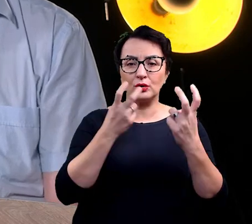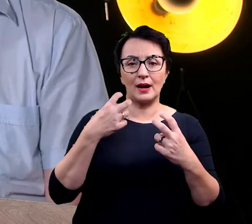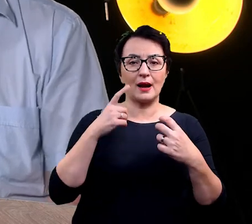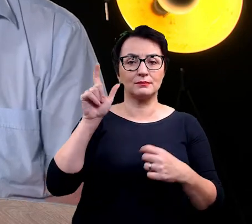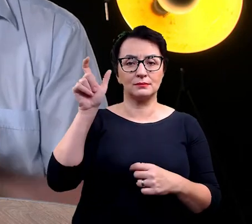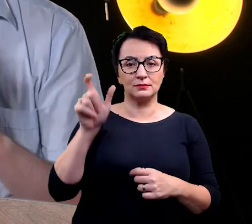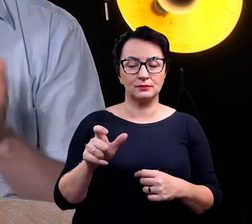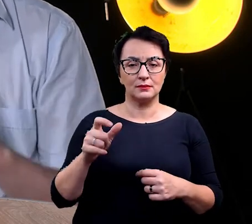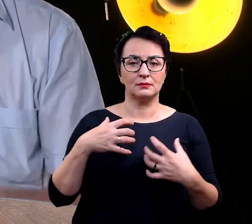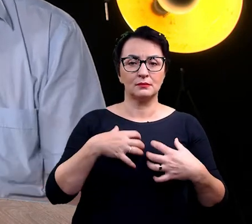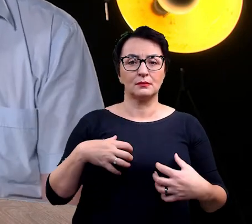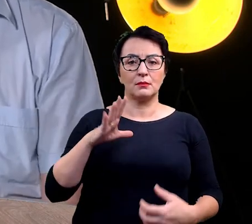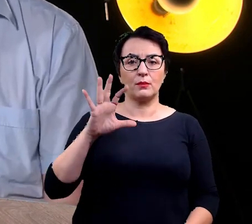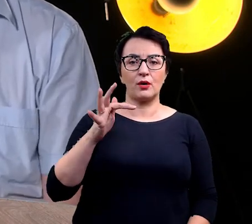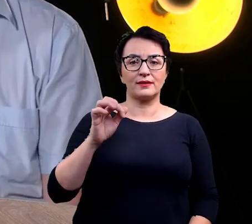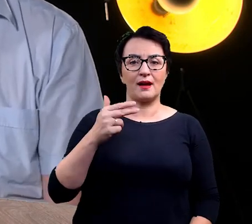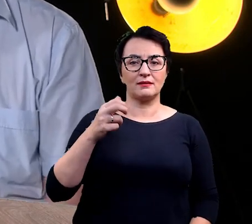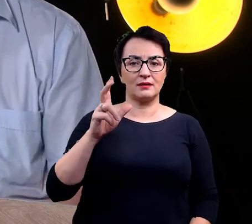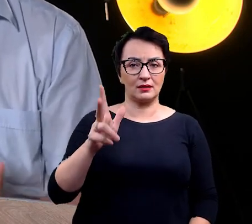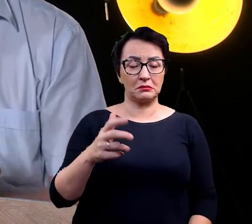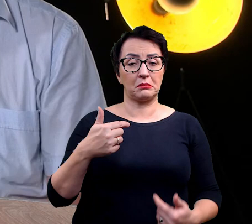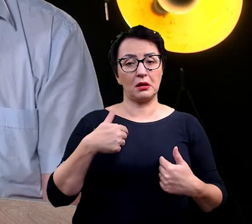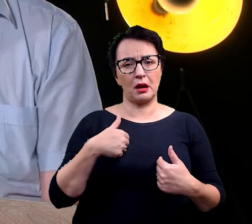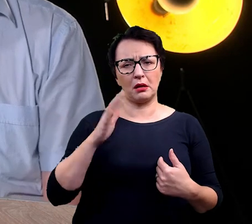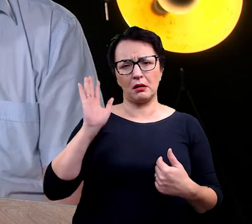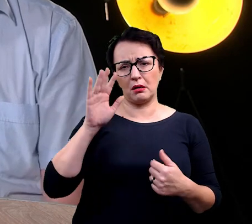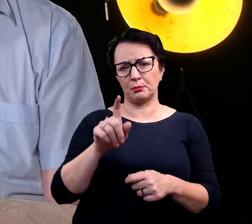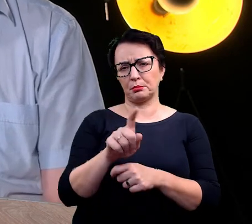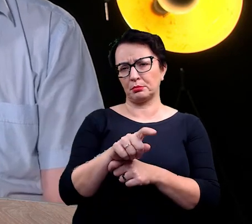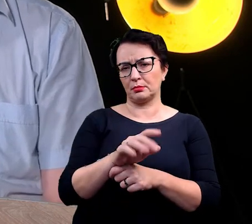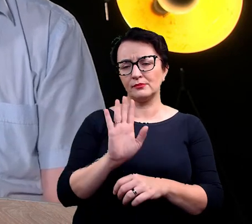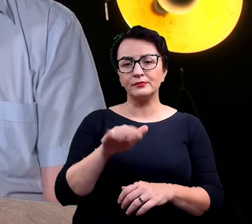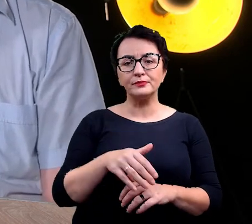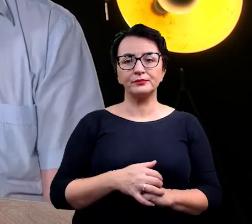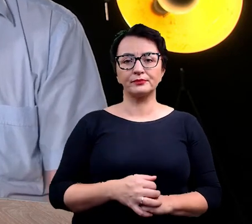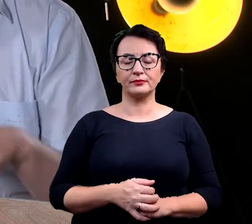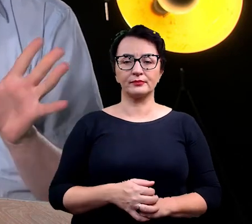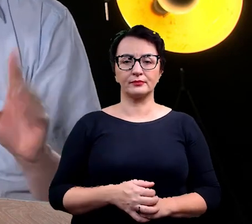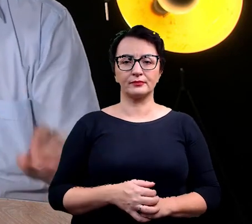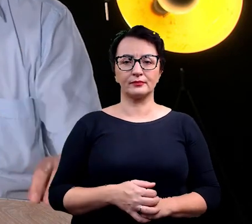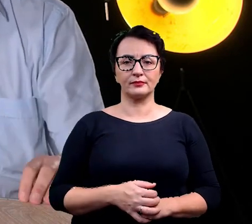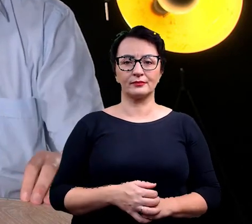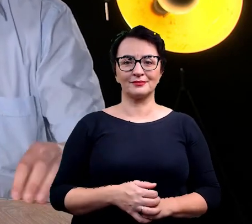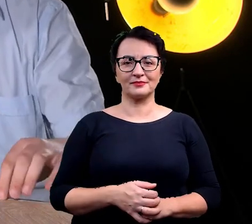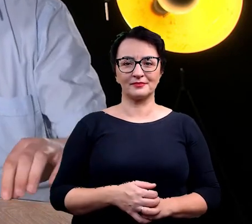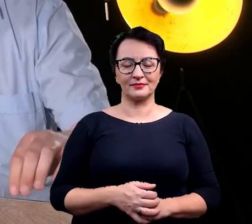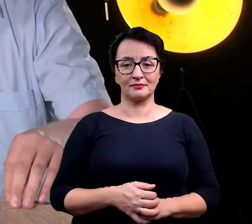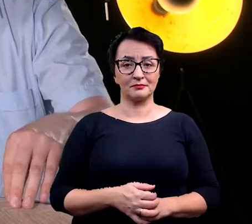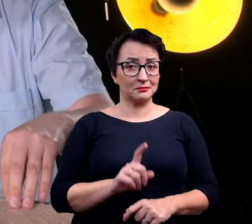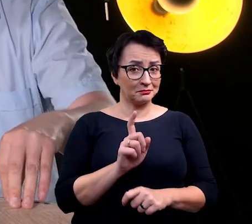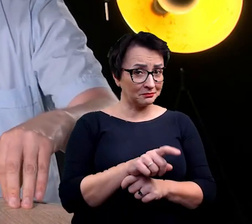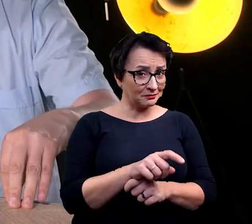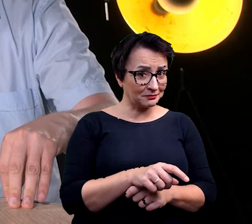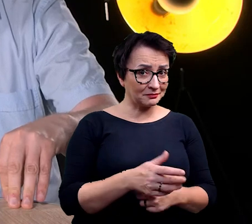ja właściwie trochę to jakoś tak puściłem mimo uszu. Nie chciałem się tym